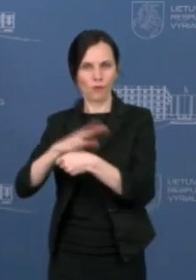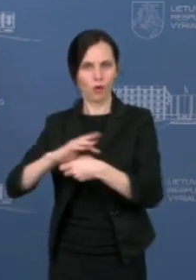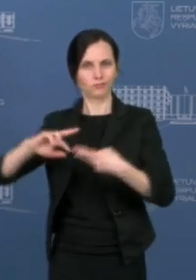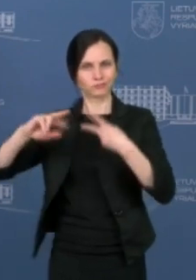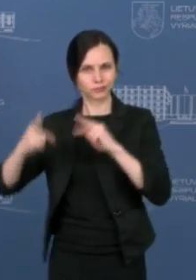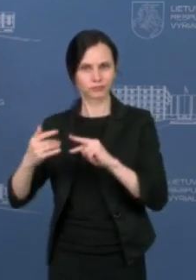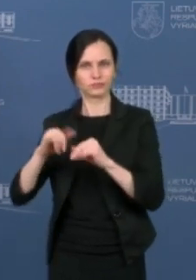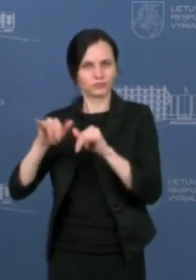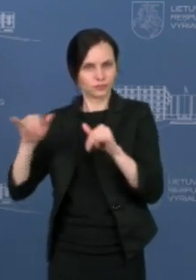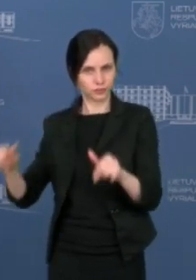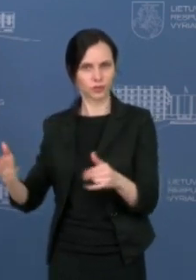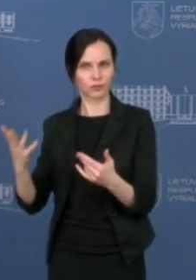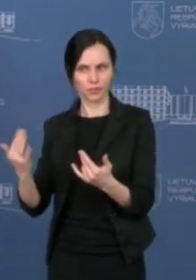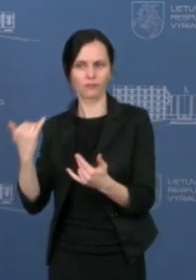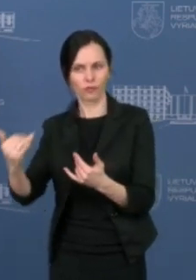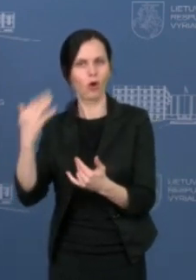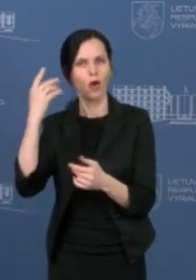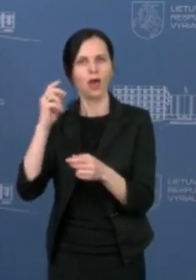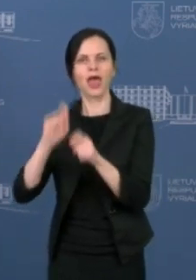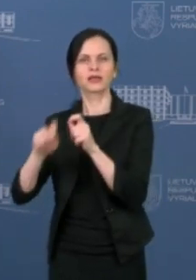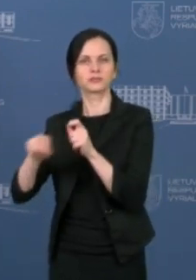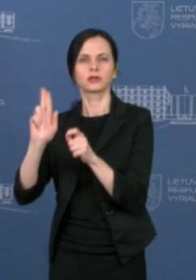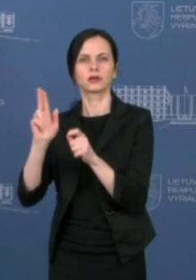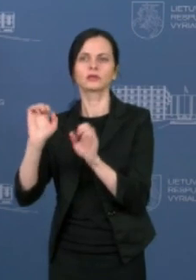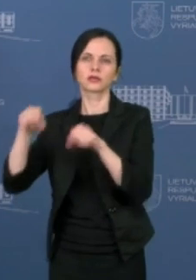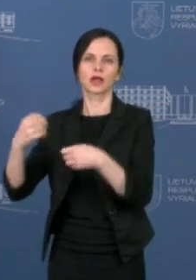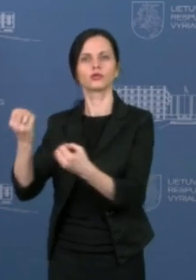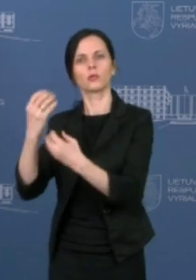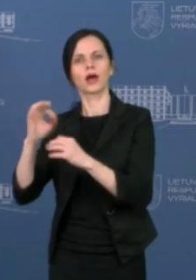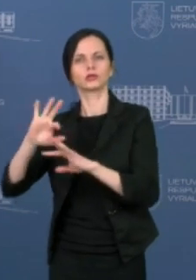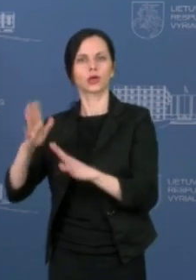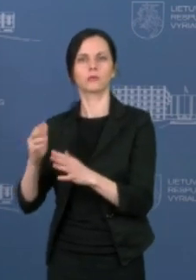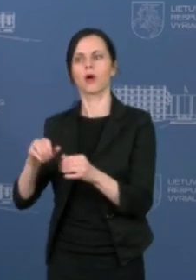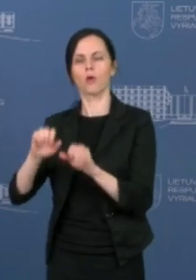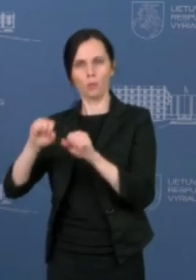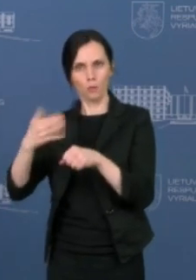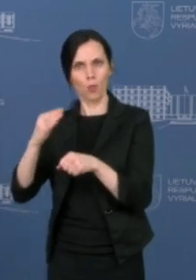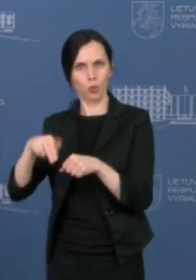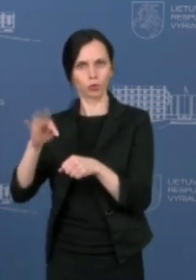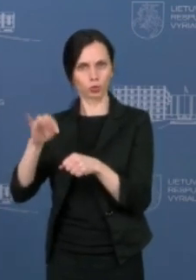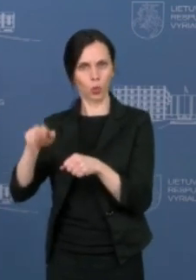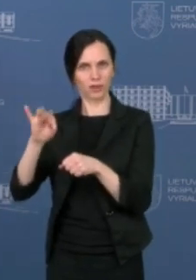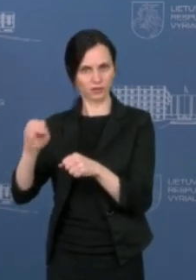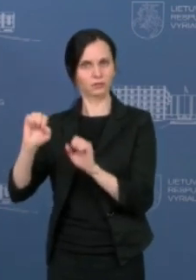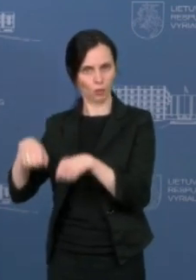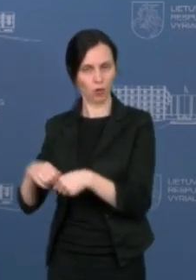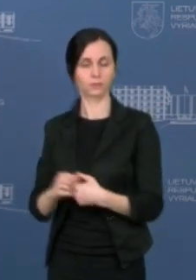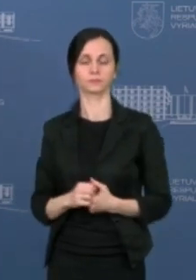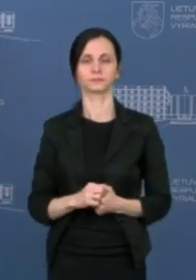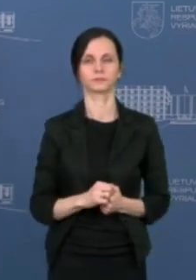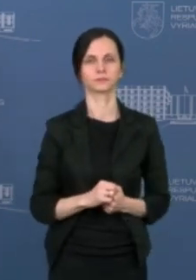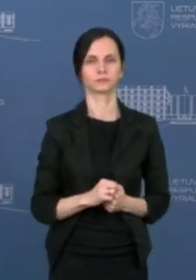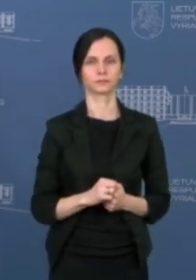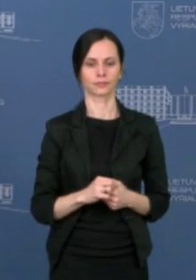ekspertai vertindami dar vienos viruso bangos plėtimo galimybę? Tai pradėčiau gal nuo to